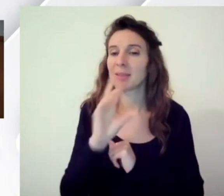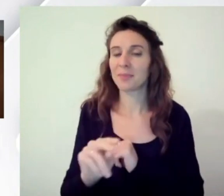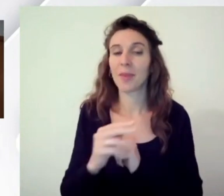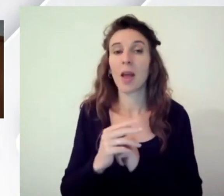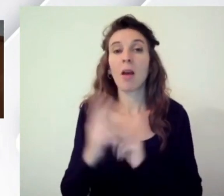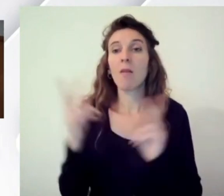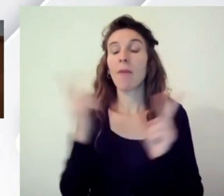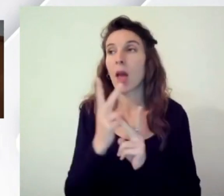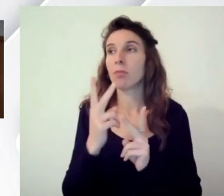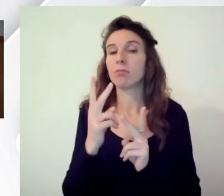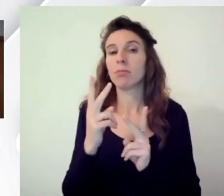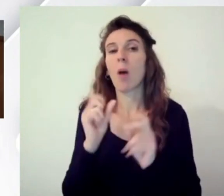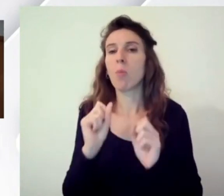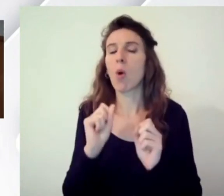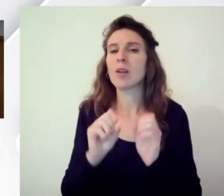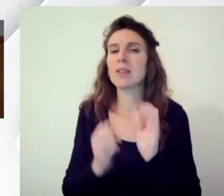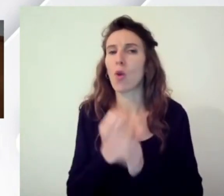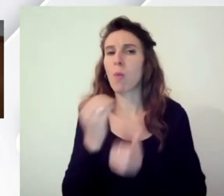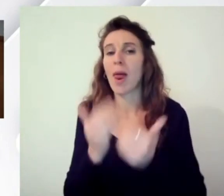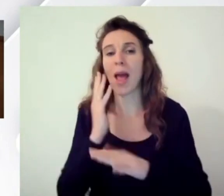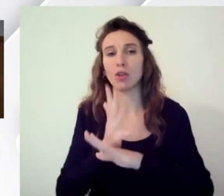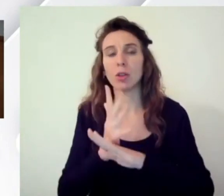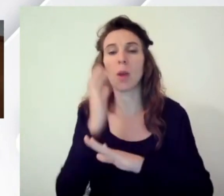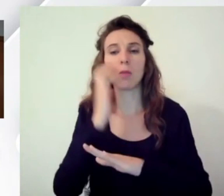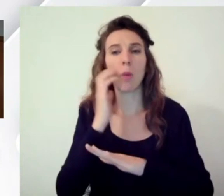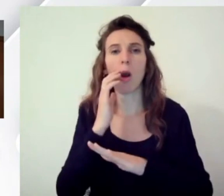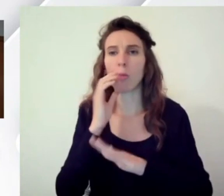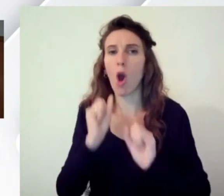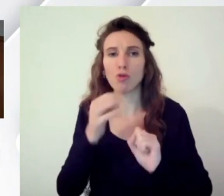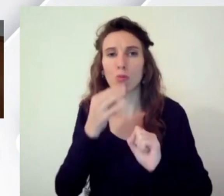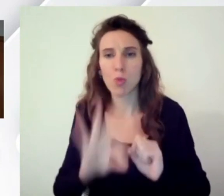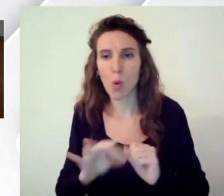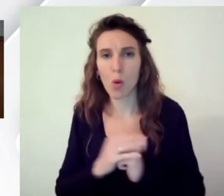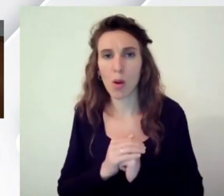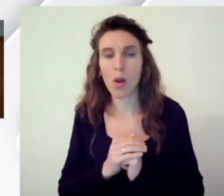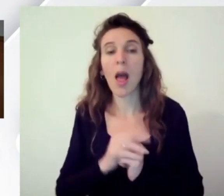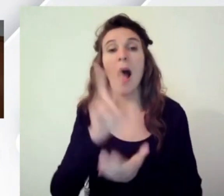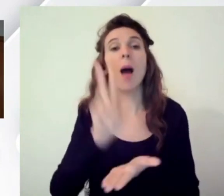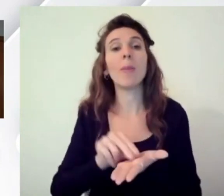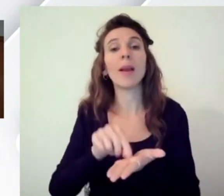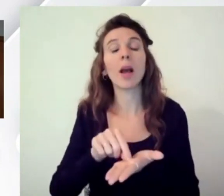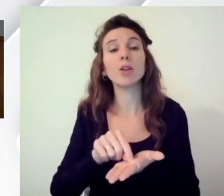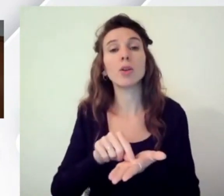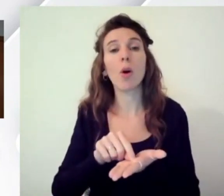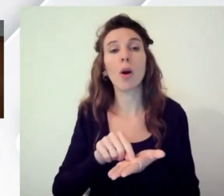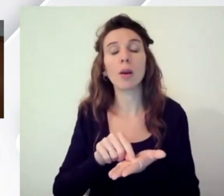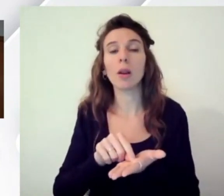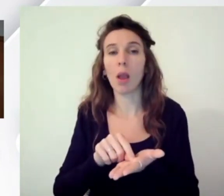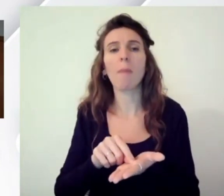sviluppare accessibile per dispositivi mobili e in particolare sviluppare applicazioni native accessibili